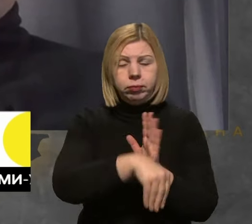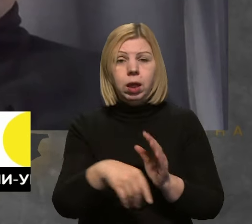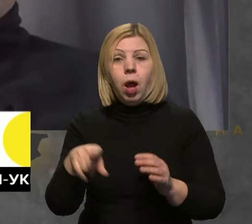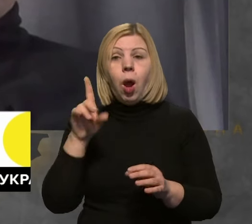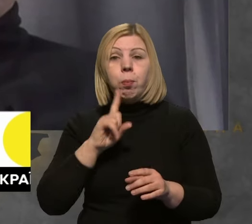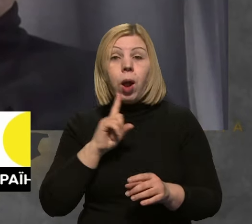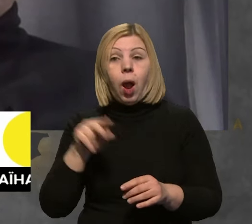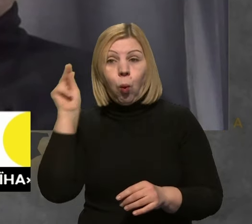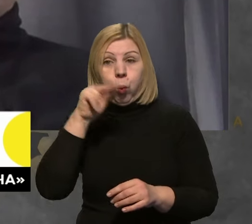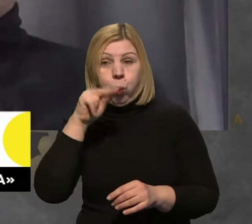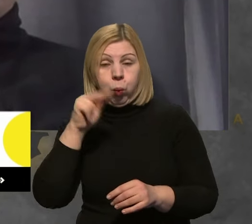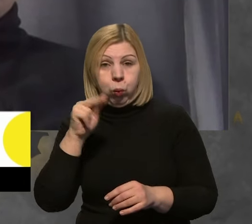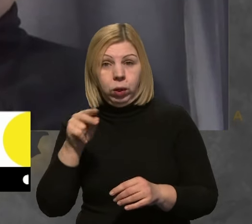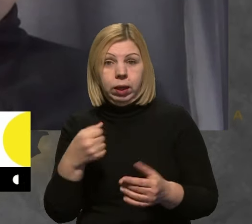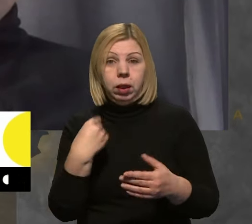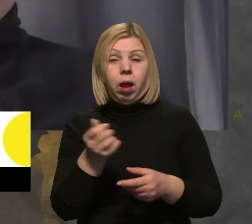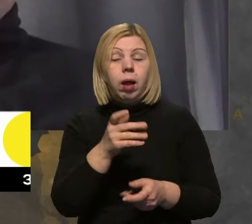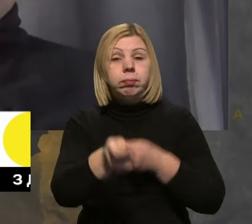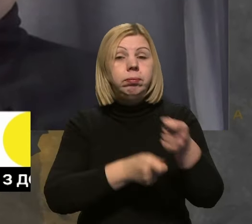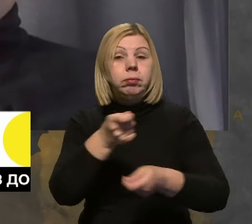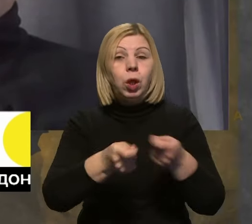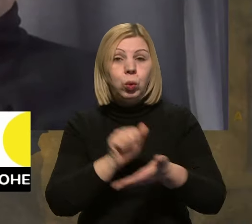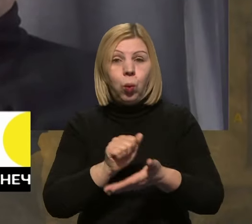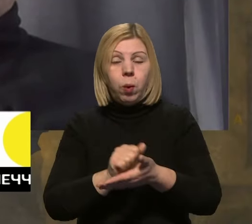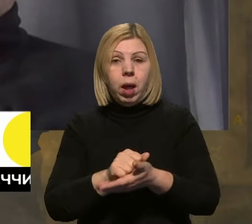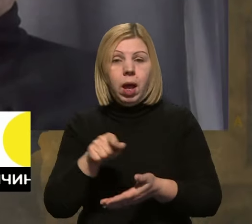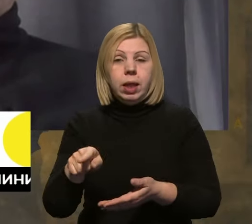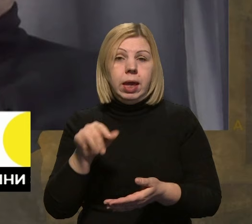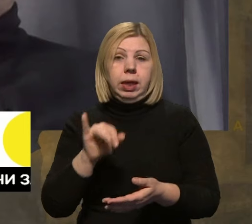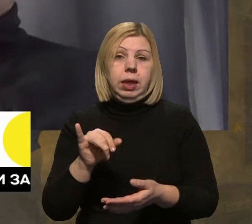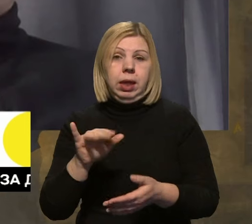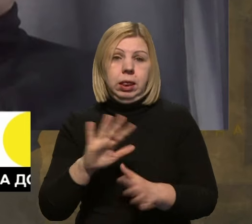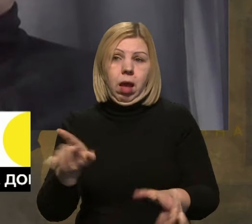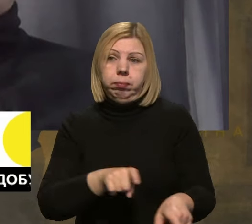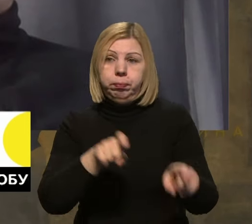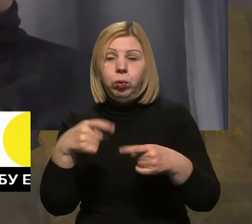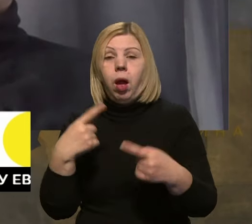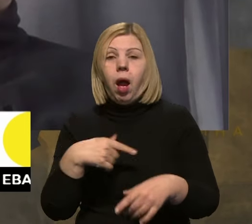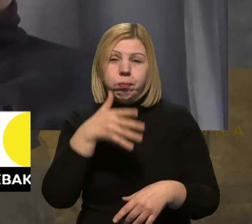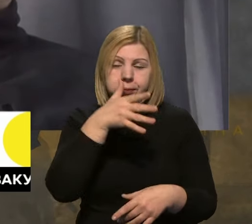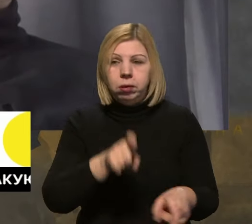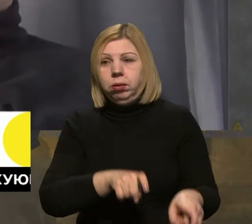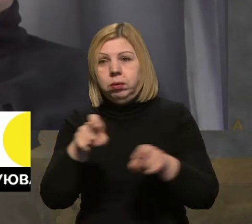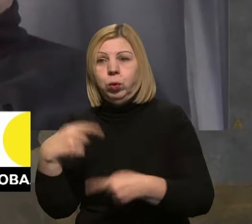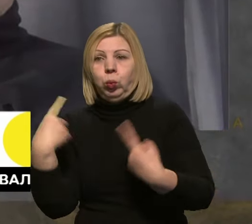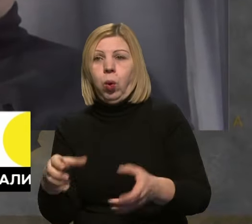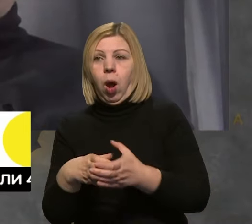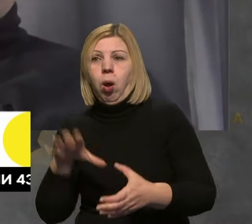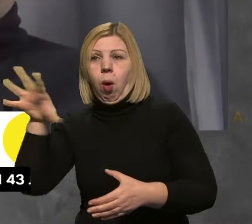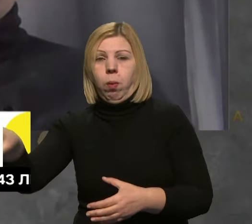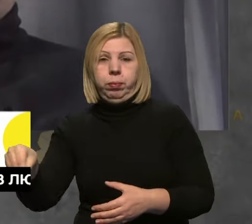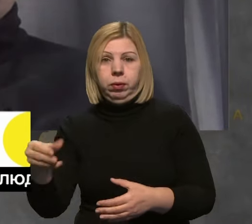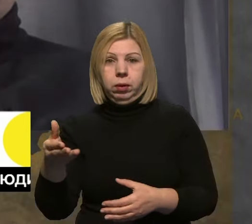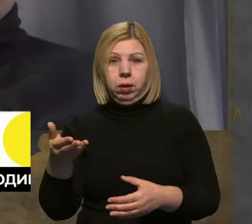поки вона буде вчитися, давати документи свої в ТЦК і так далі, її не переведуть в якийсь інший підрозділ, куди треба в